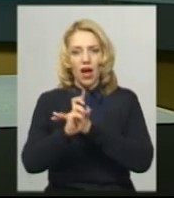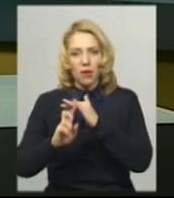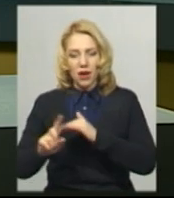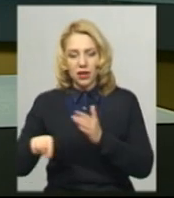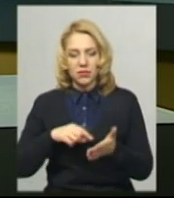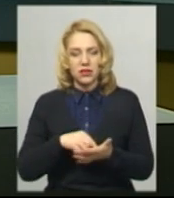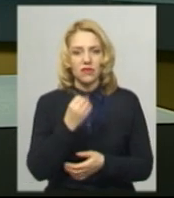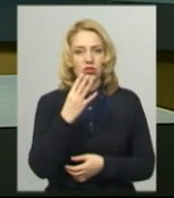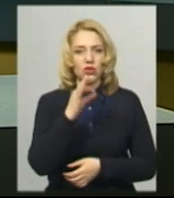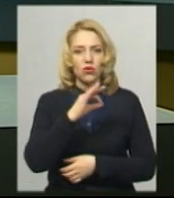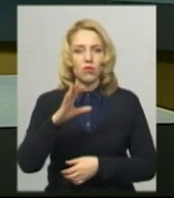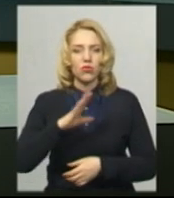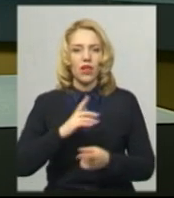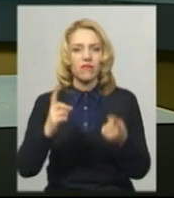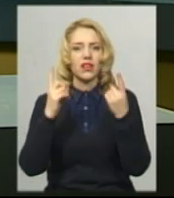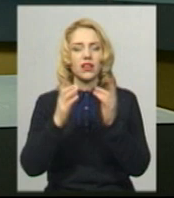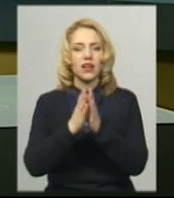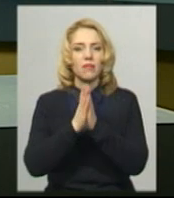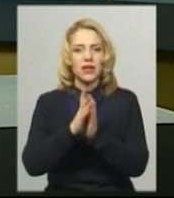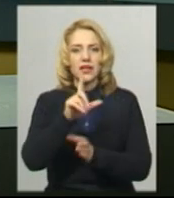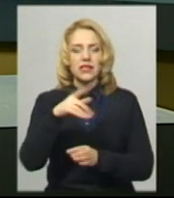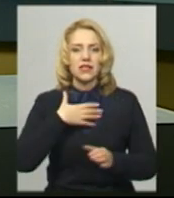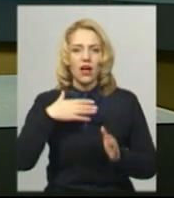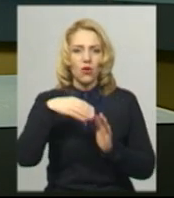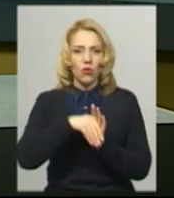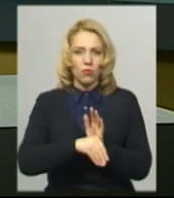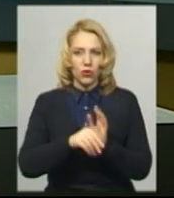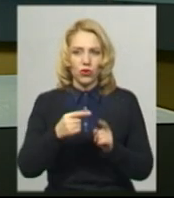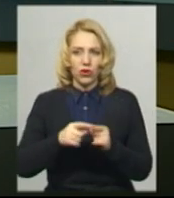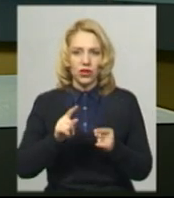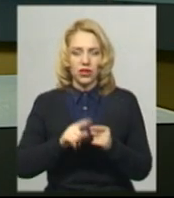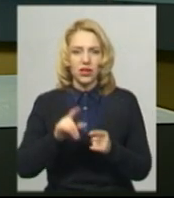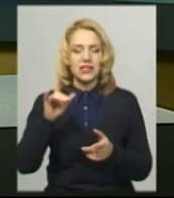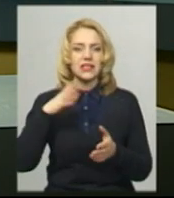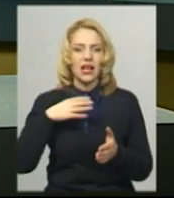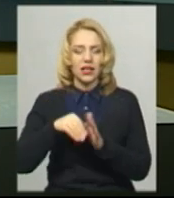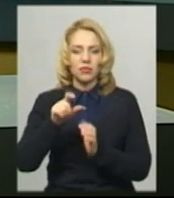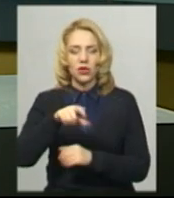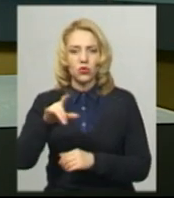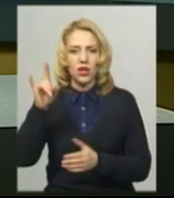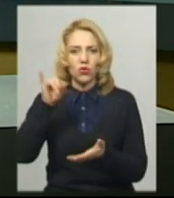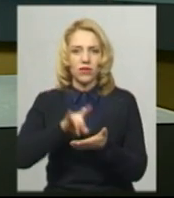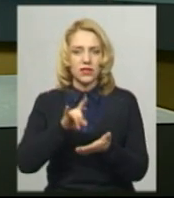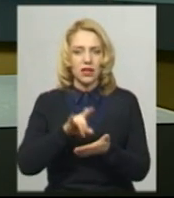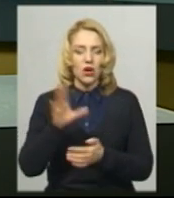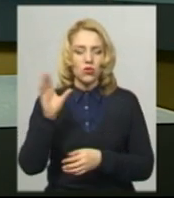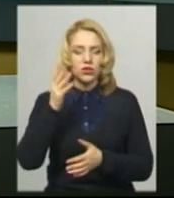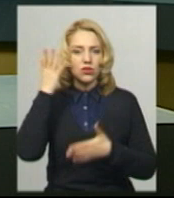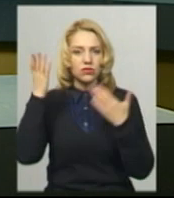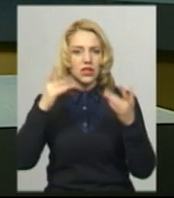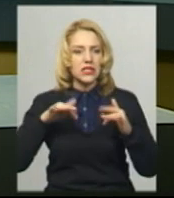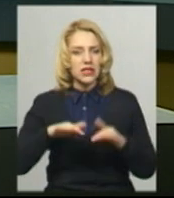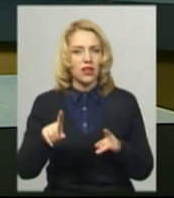.00 відбулася велика панахида за упокій загиблих в авіакатастрофі людей. Усі розважальні заходи, які мали сьогодні